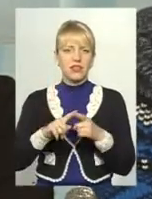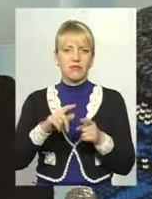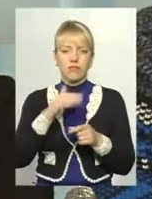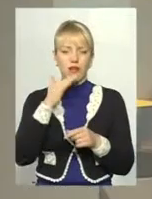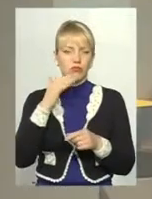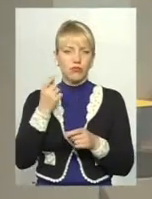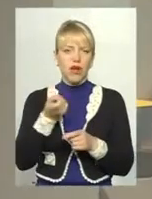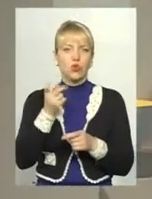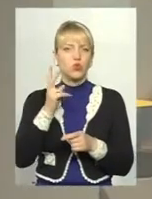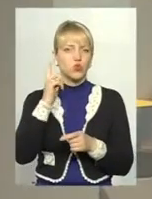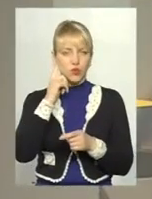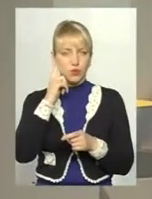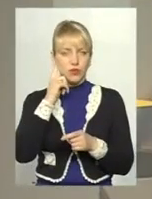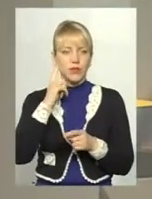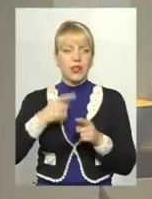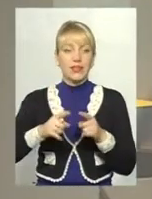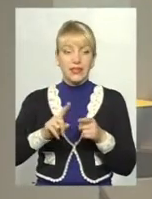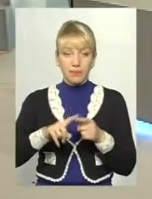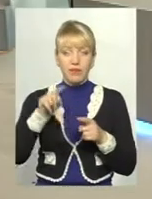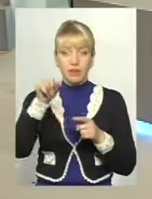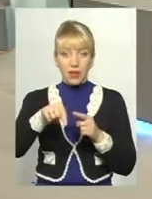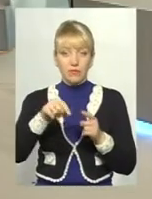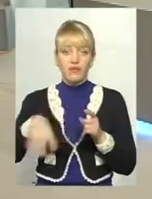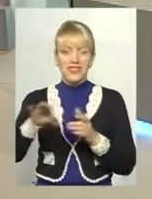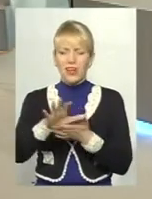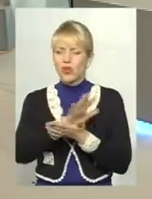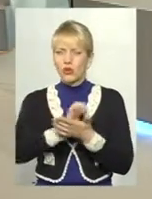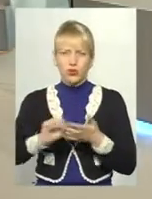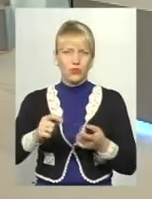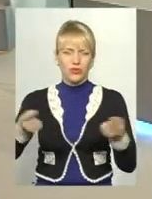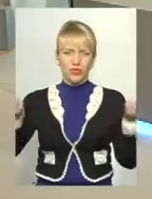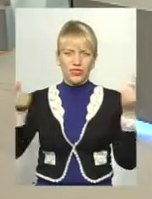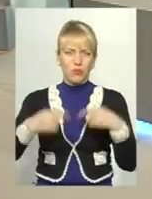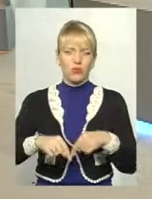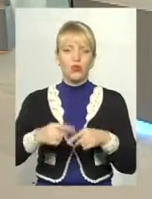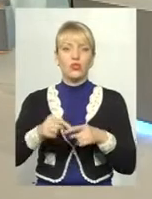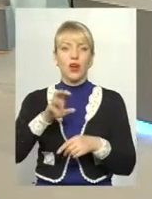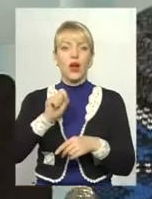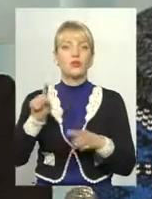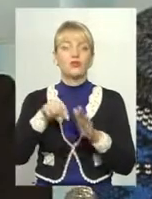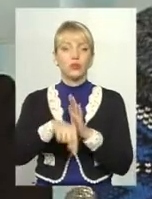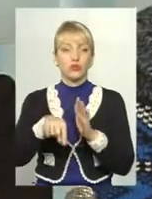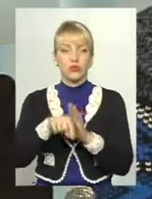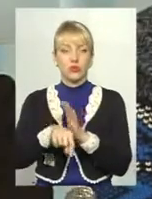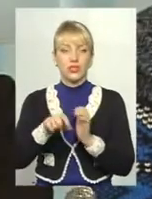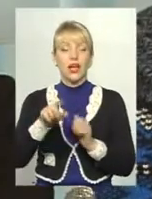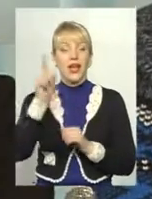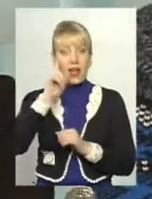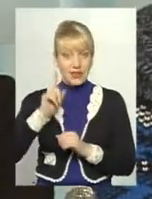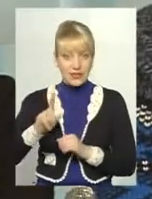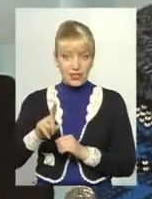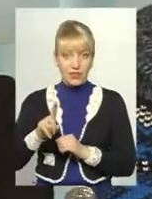всі, хто, так ось, все там розгромлено, запущено, а що стосується якраз хасидів,